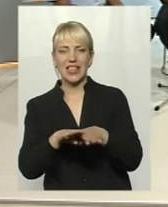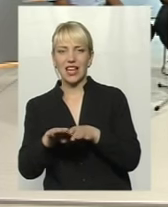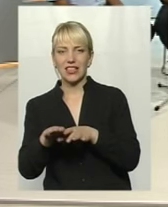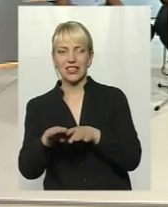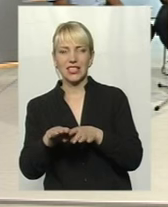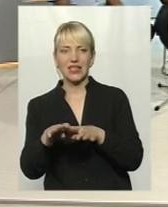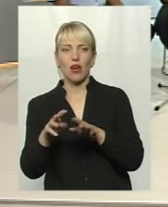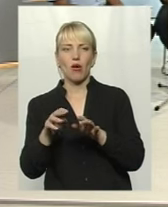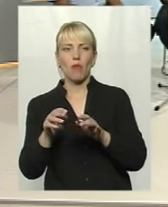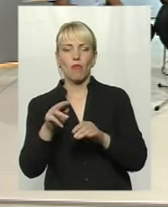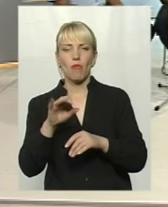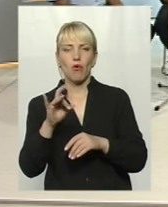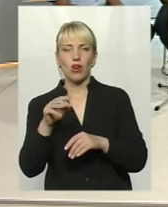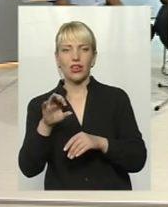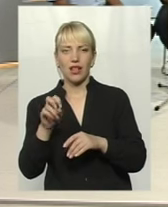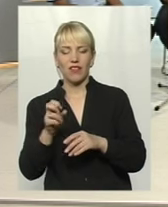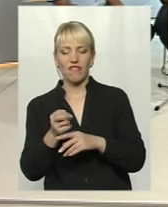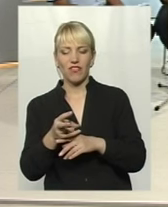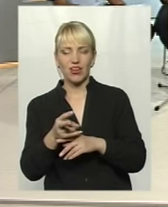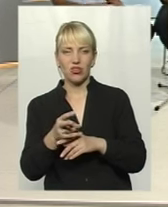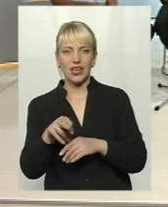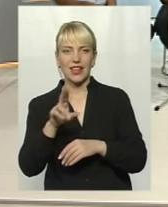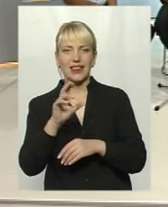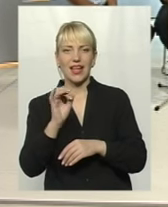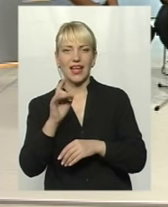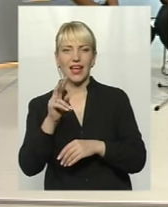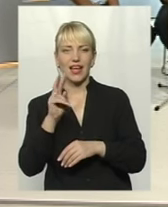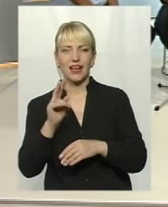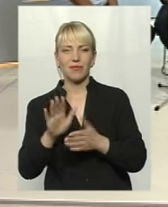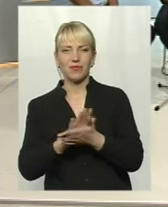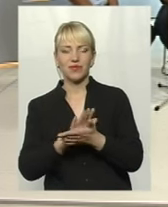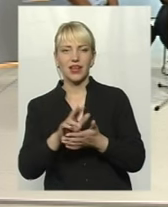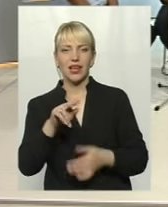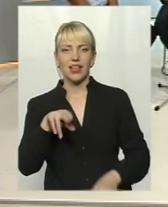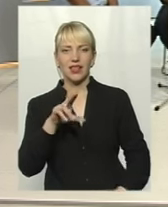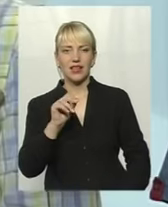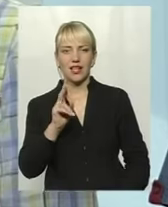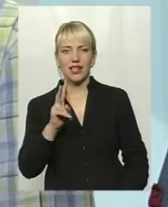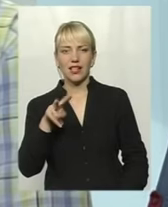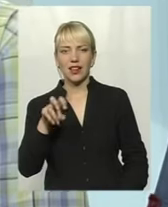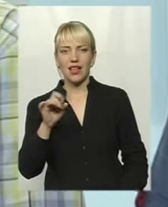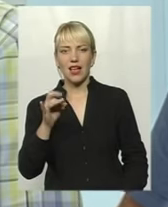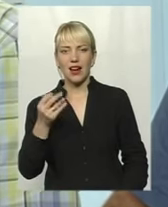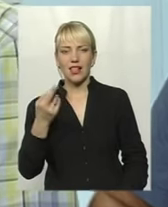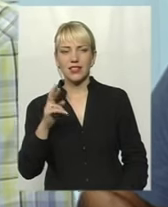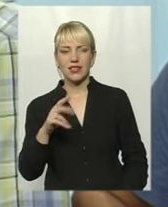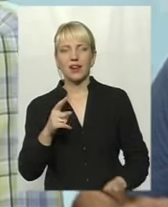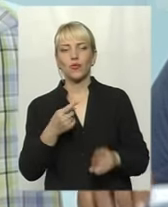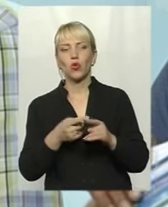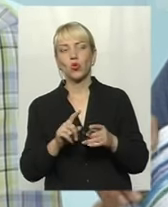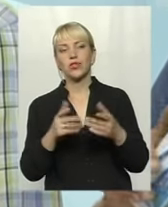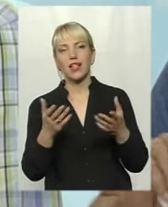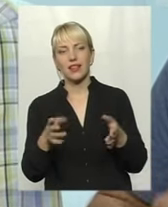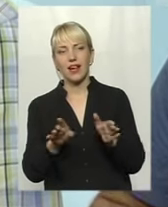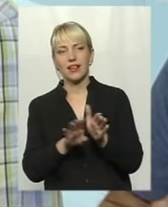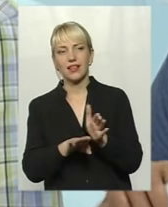стандартного порталу, викинув графу декларації. Ну це таке, дрібниця. Ну що ми можемо побачити на цьому сайті? От я